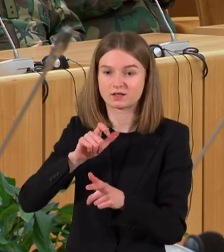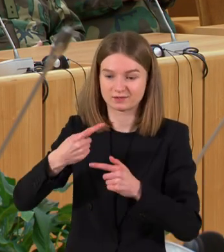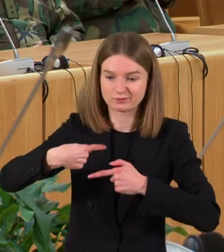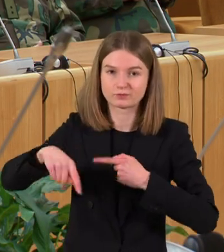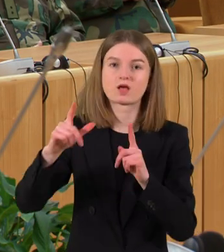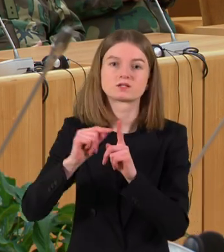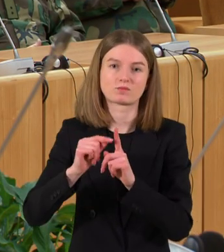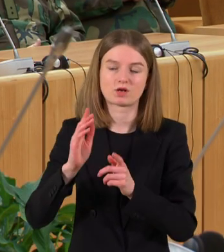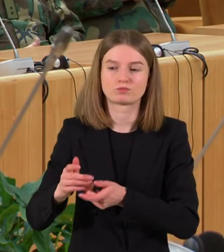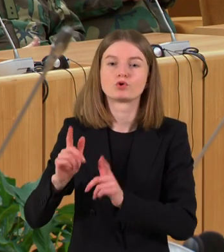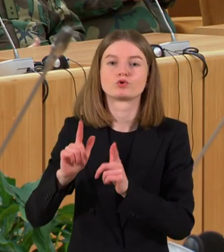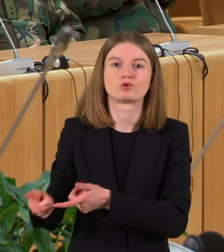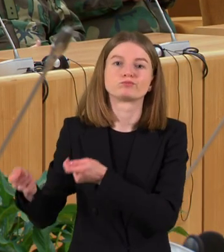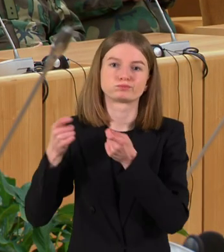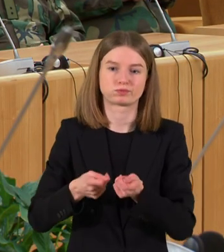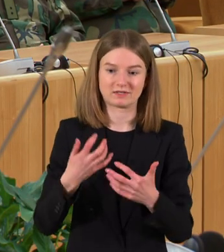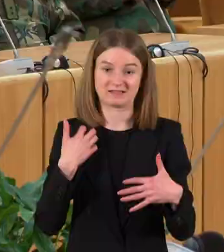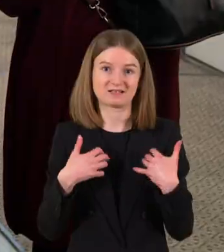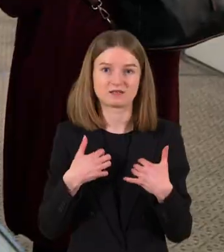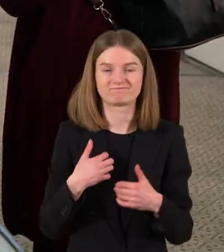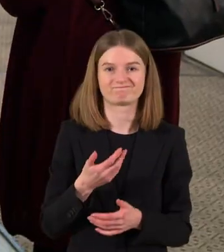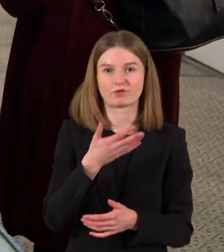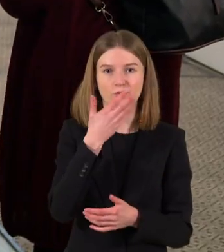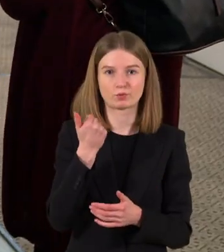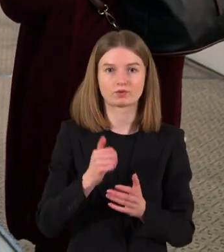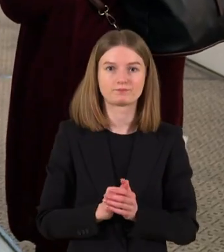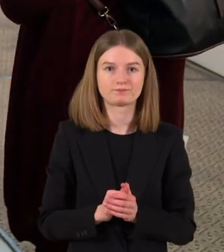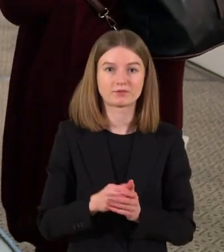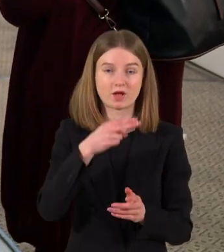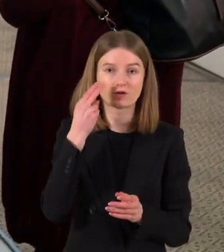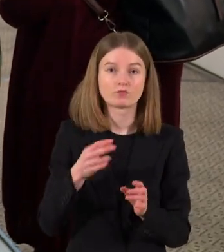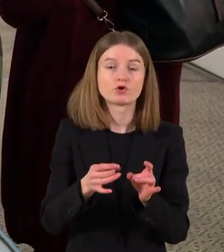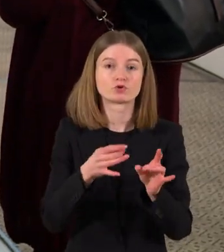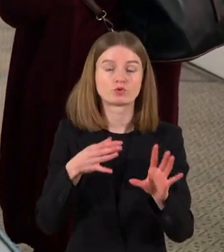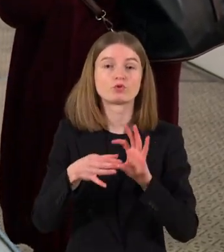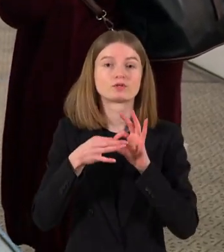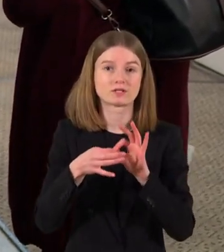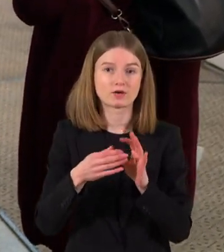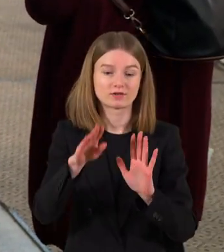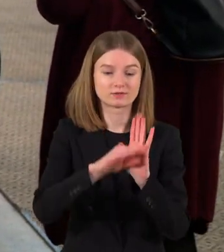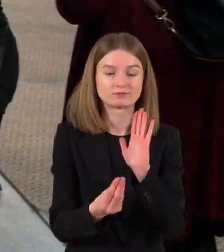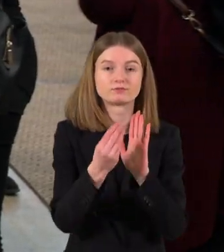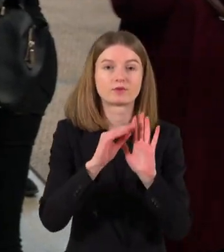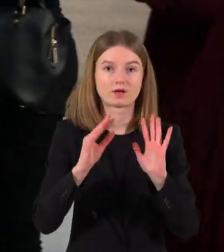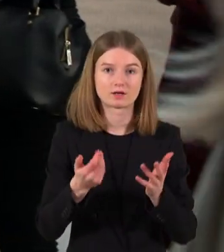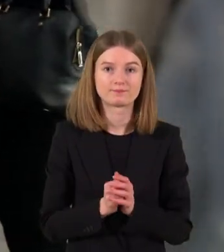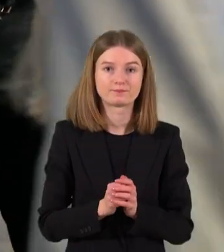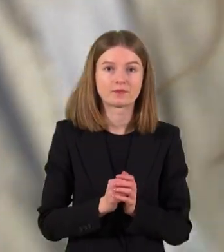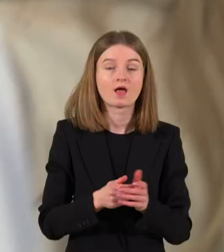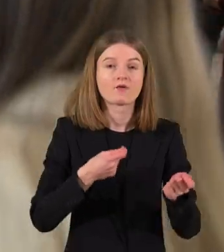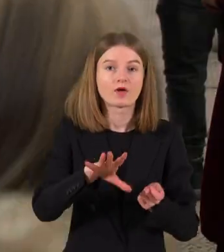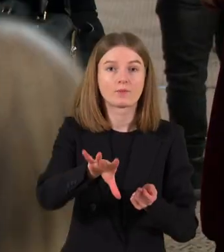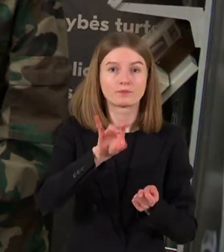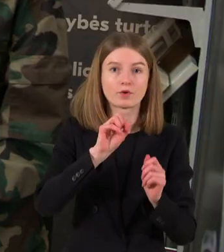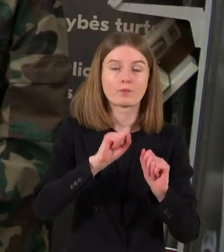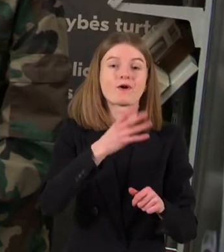Tai nėra taip viskas labai paprastai ir labai greitai. Lietuvos Šaulių sąjungos įstatymas numato, jog Sąjungos vada skiriamas ketveriems